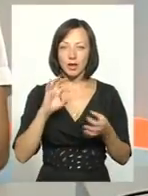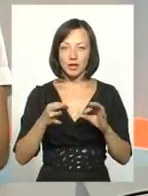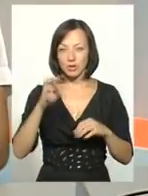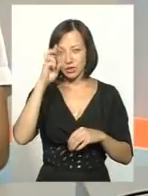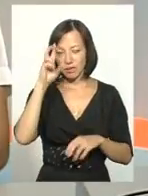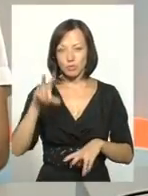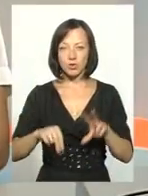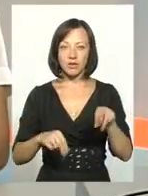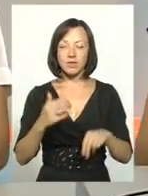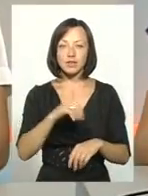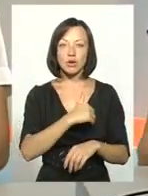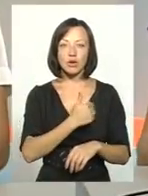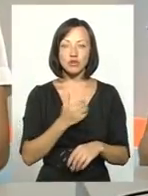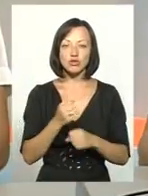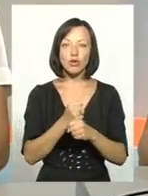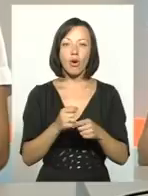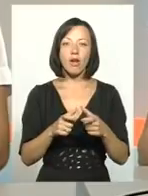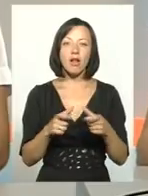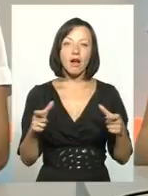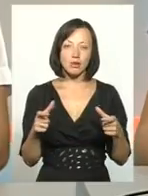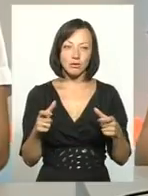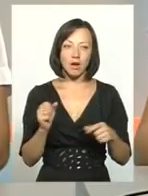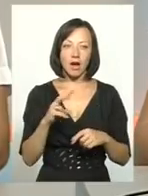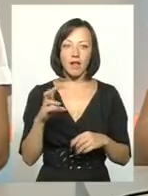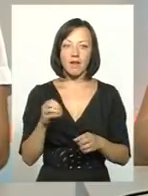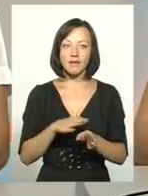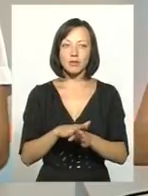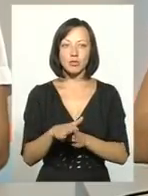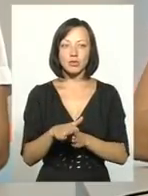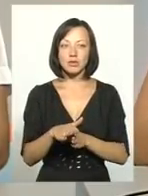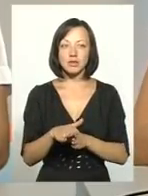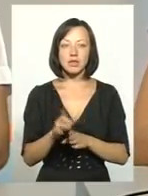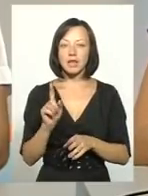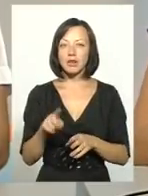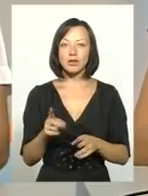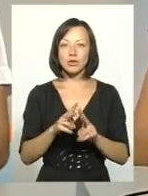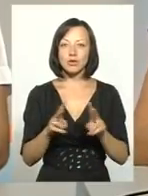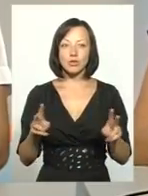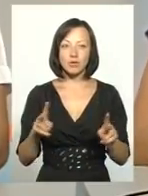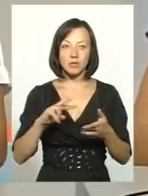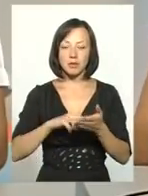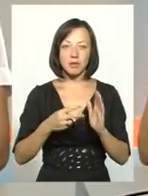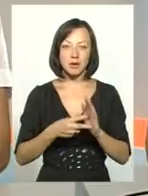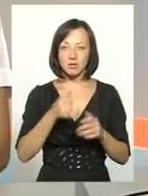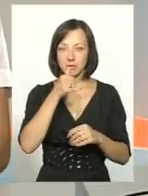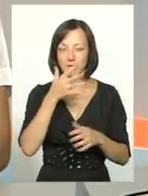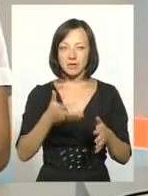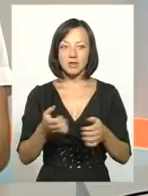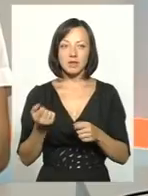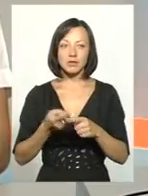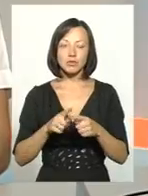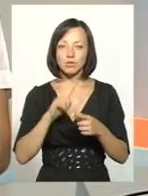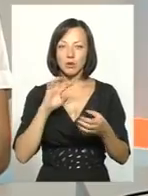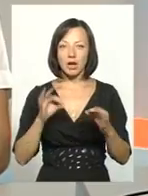держава сподівалася, що ви захочете шоколадку, але відбулося те, чого, мабуть, ніхто не міг передбачити. Взявши оцю